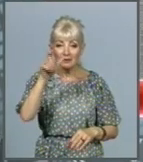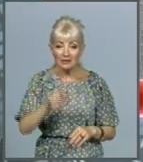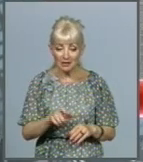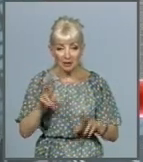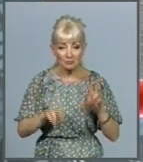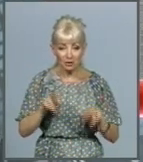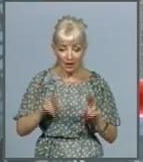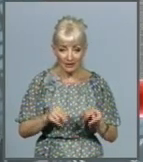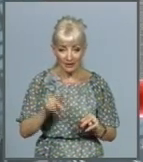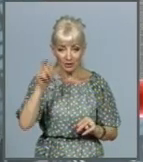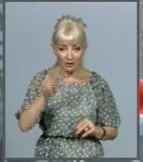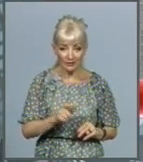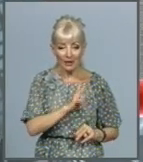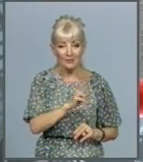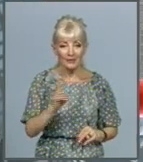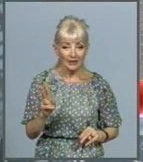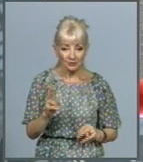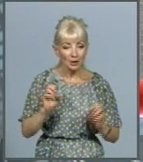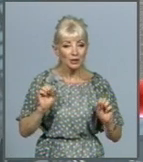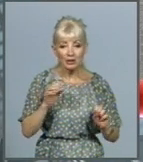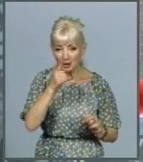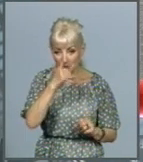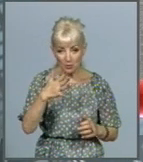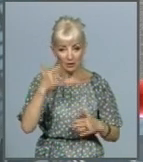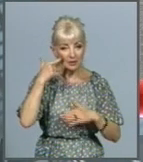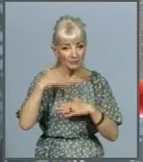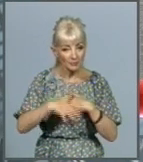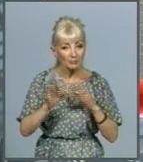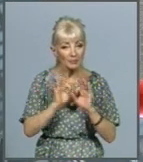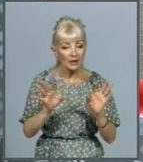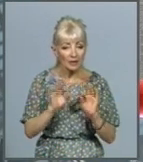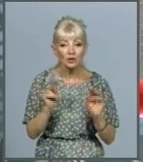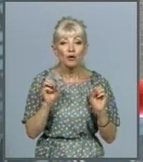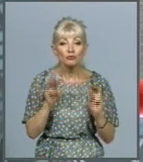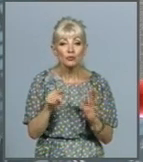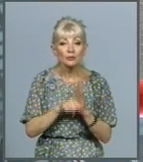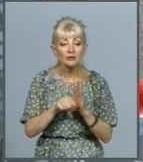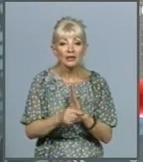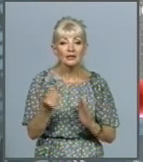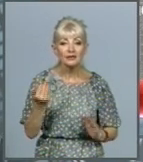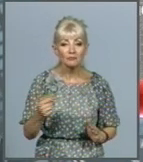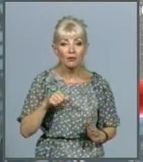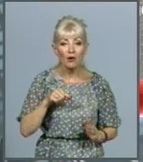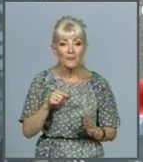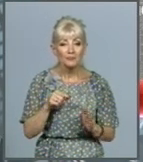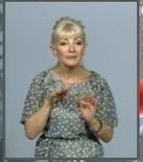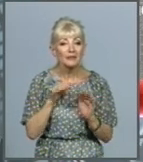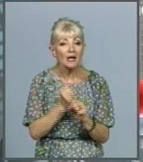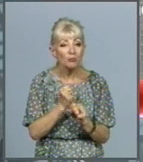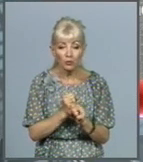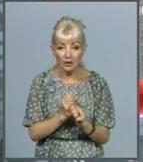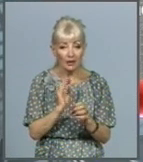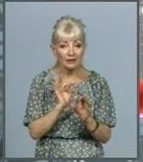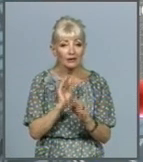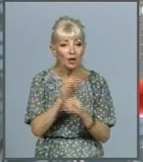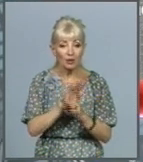клієнт, який не може зрозуміло пояснити, в чому полягає його характер діяльності. Не додає інформації, потрібної